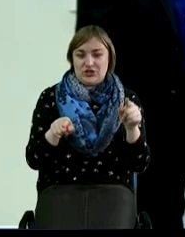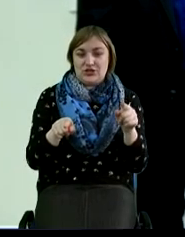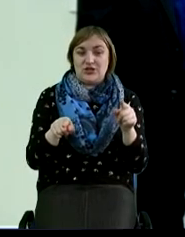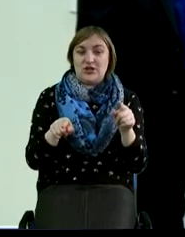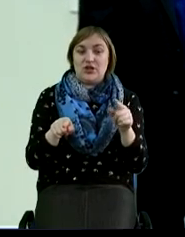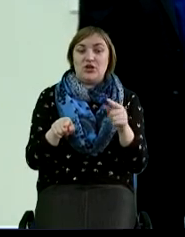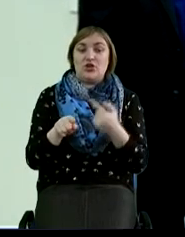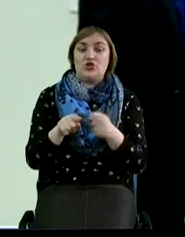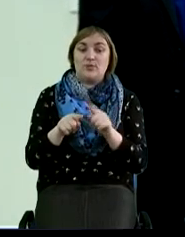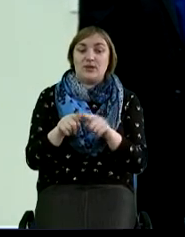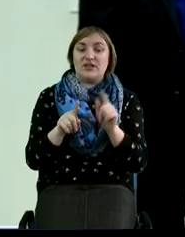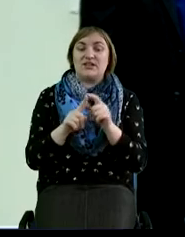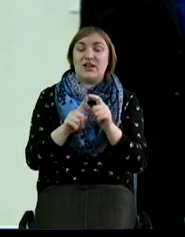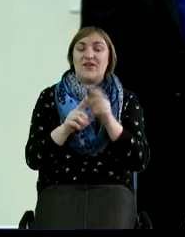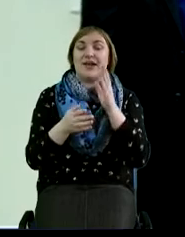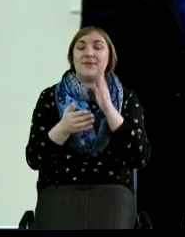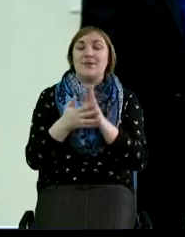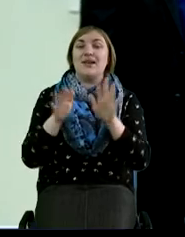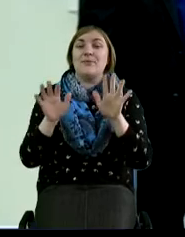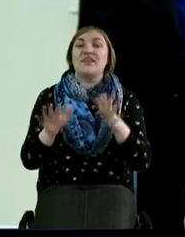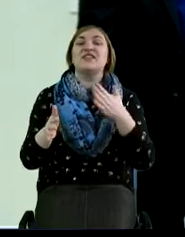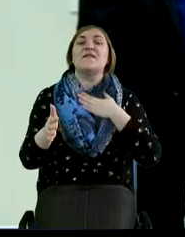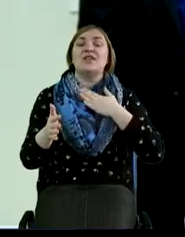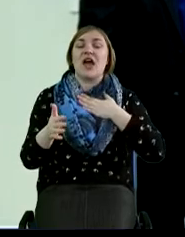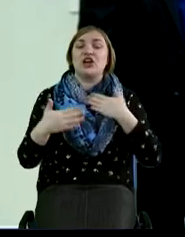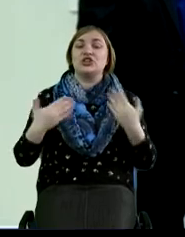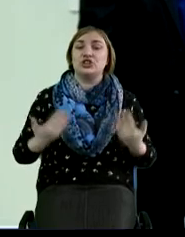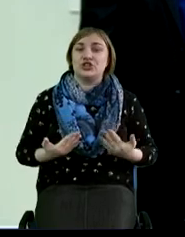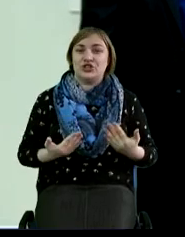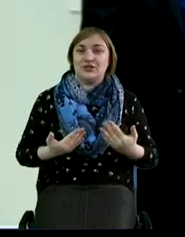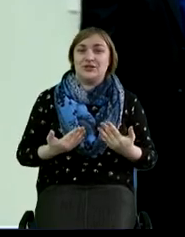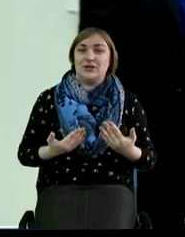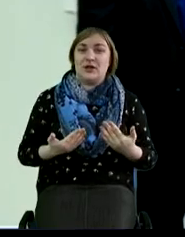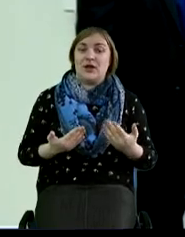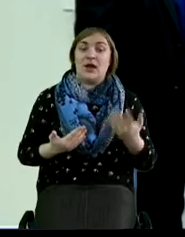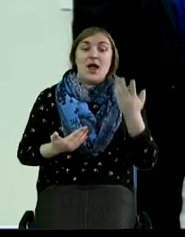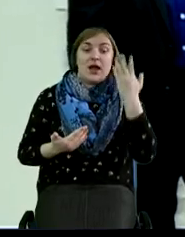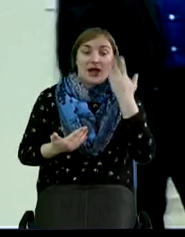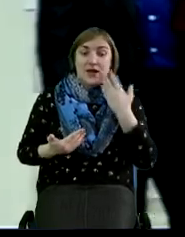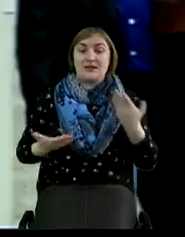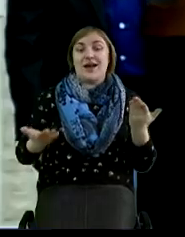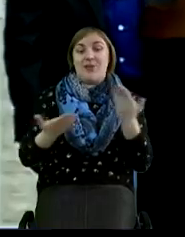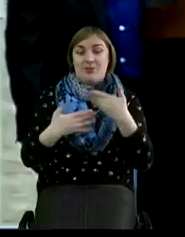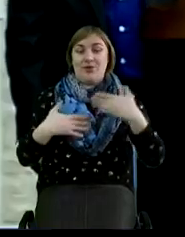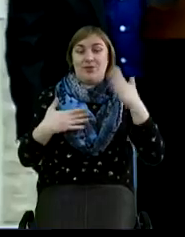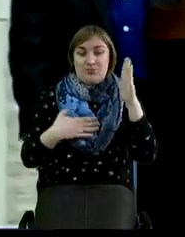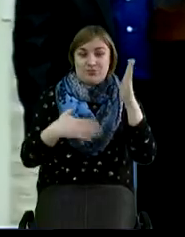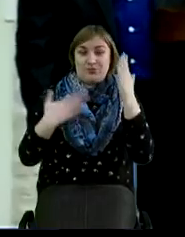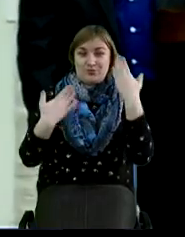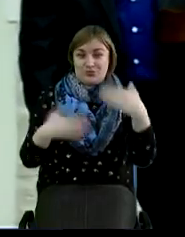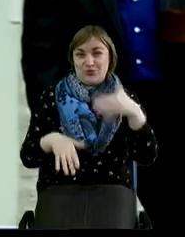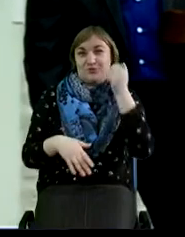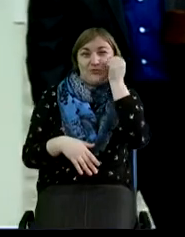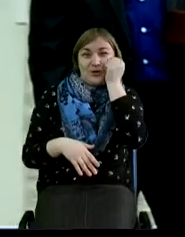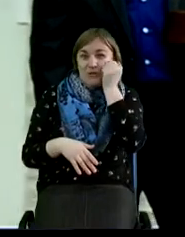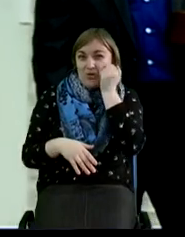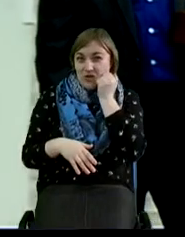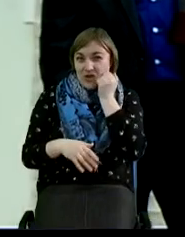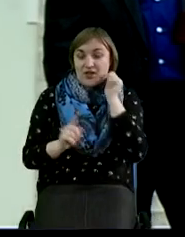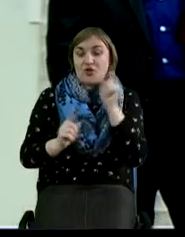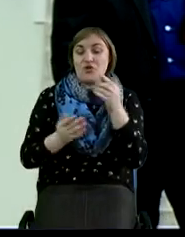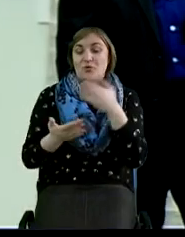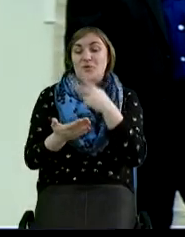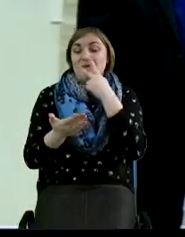имели место в нашей с вами жизни. Что именно когда мы придем в преклонные года, чтобы мы могли увидеть